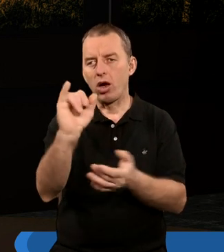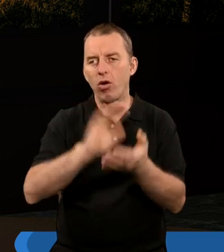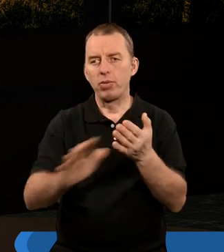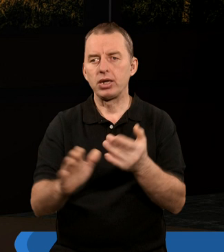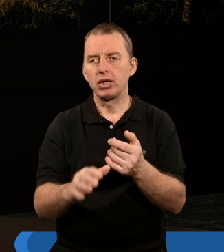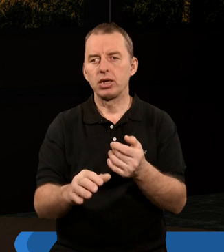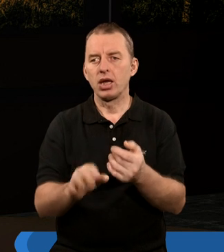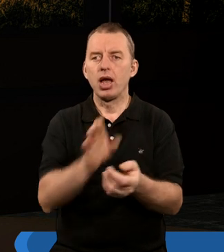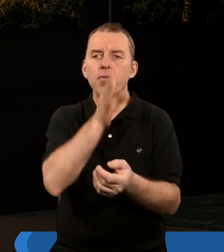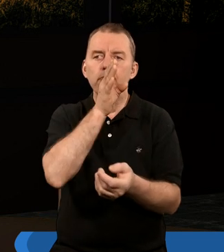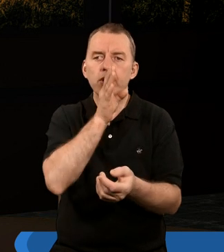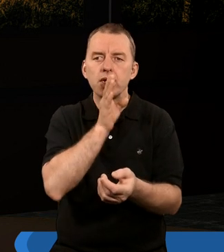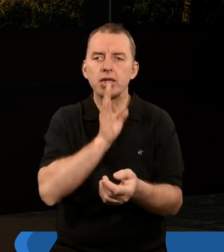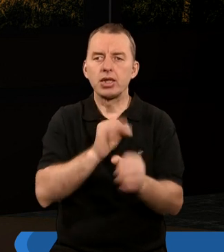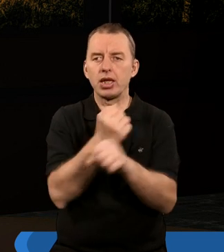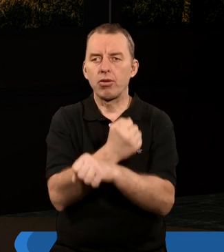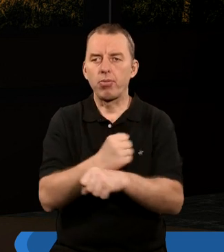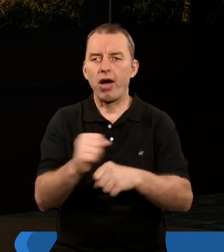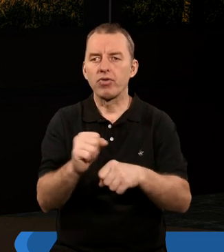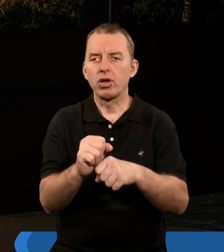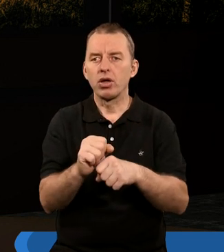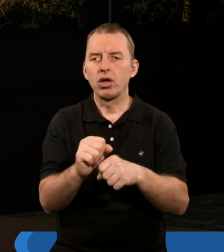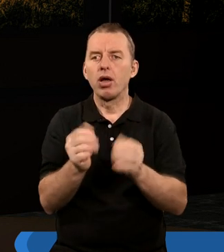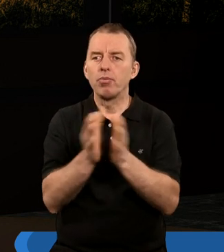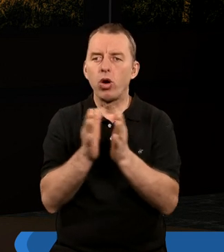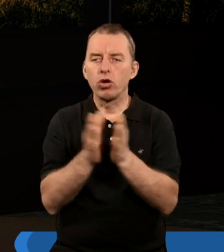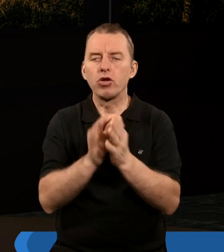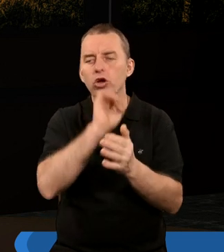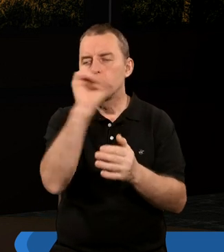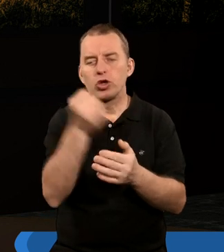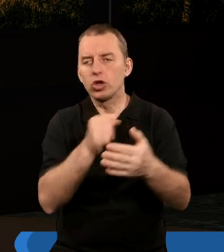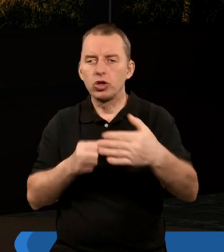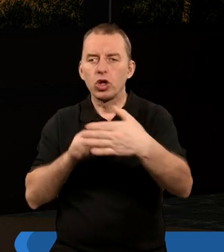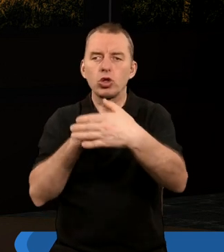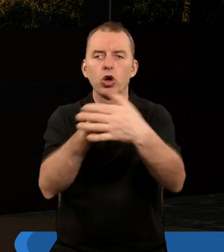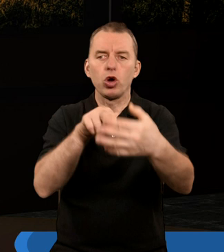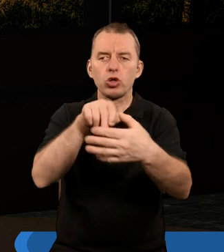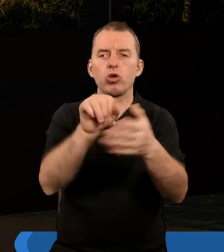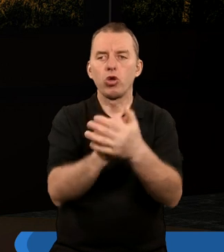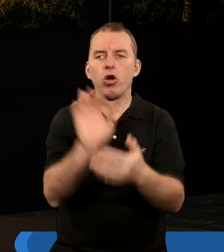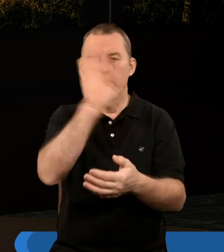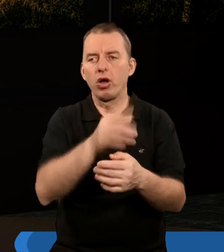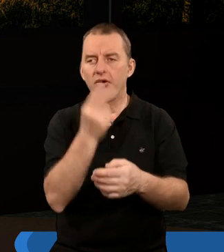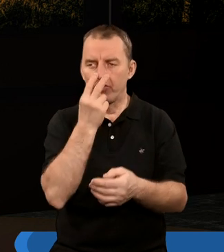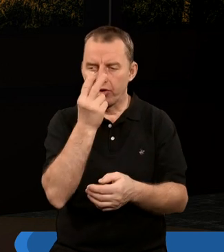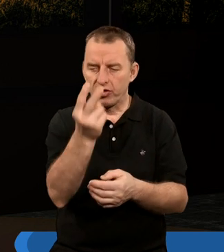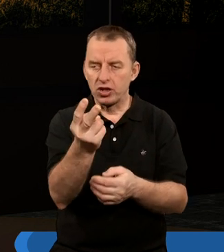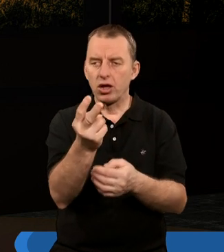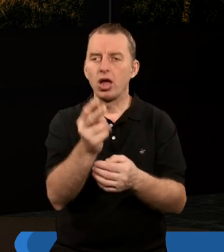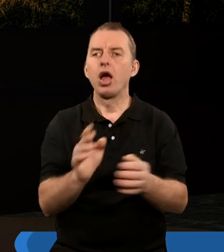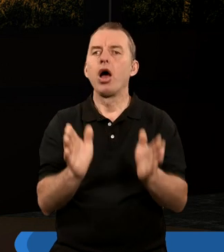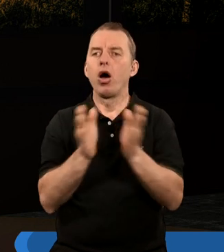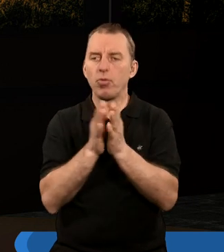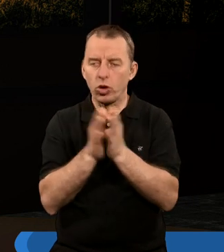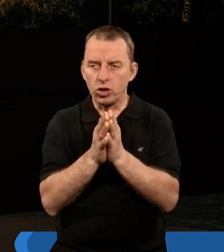misji zbawczej, te modlitwy nigdy by nie dotarły przed Boga. A jednak tu widzimy, że ofiary, te